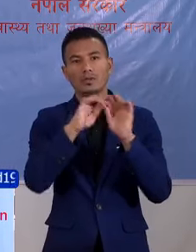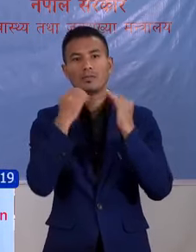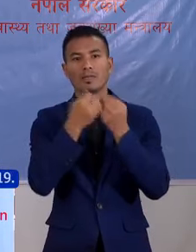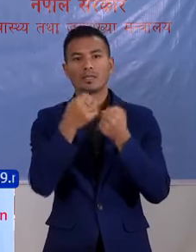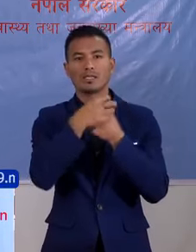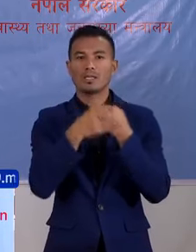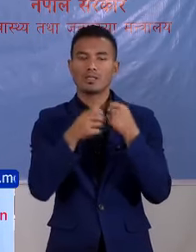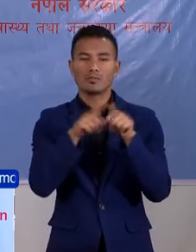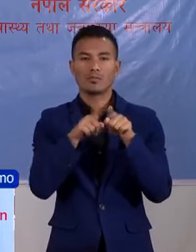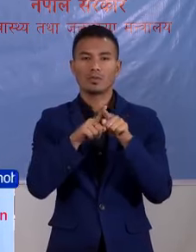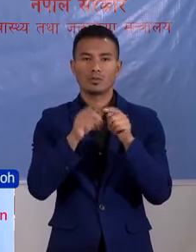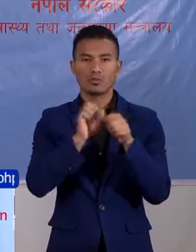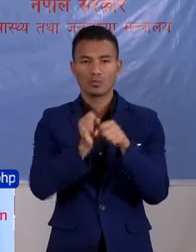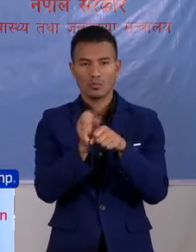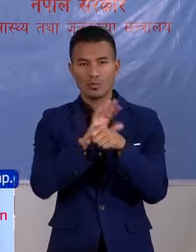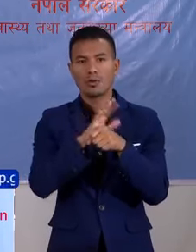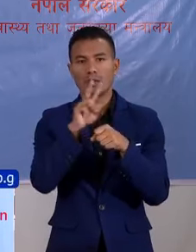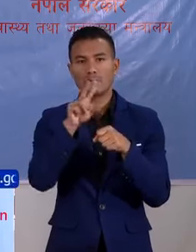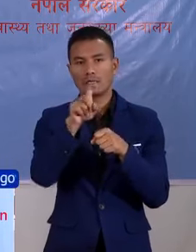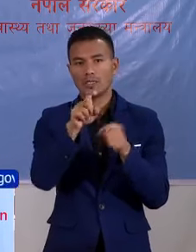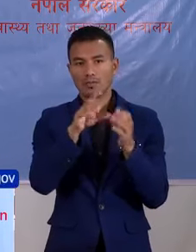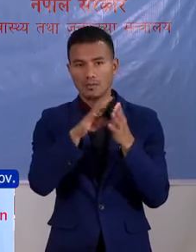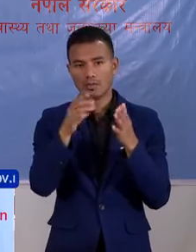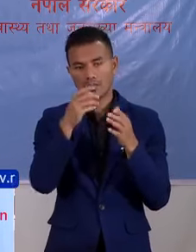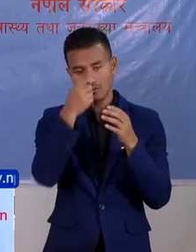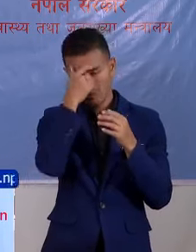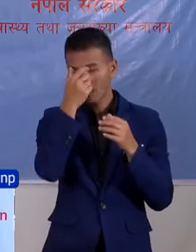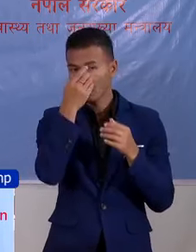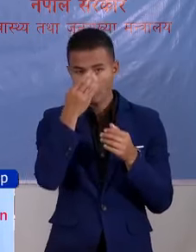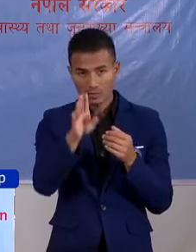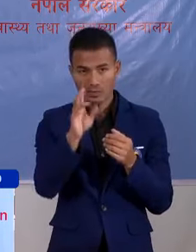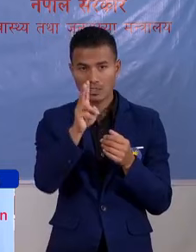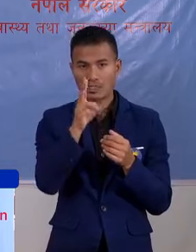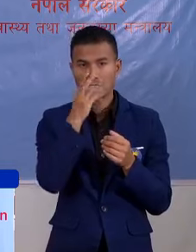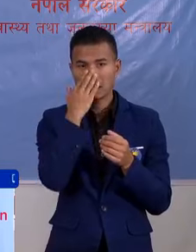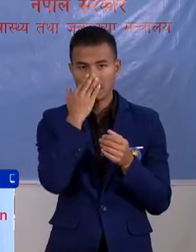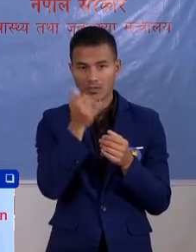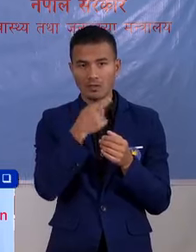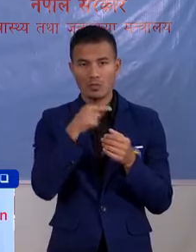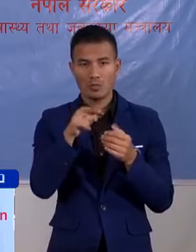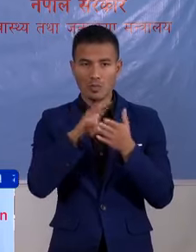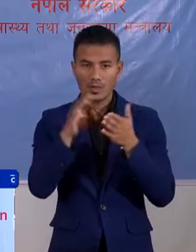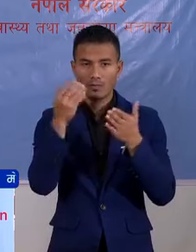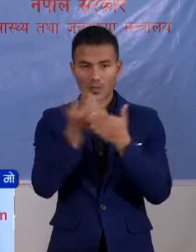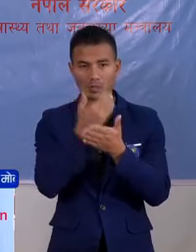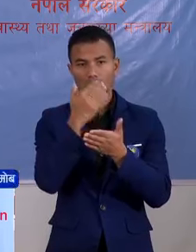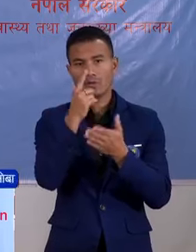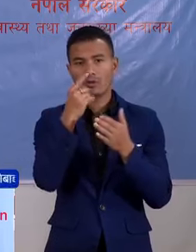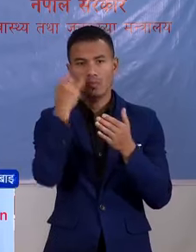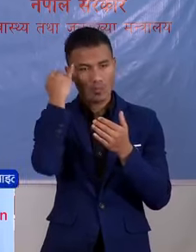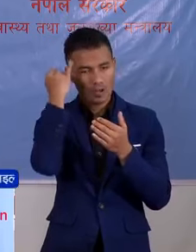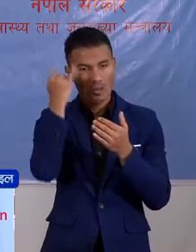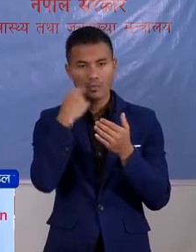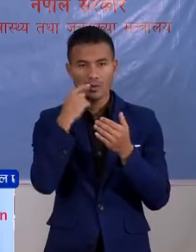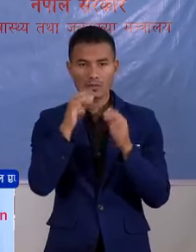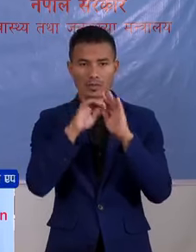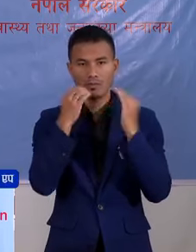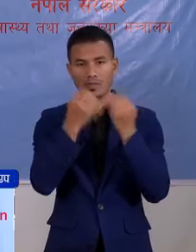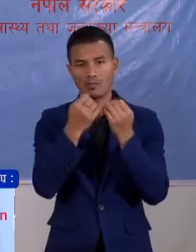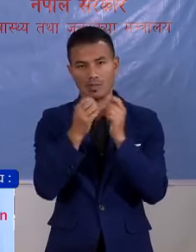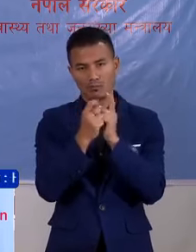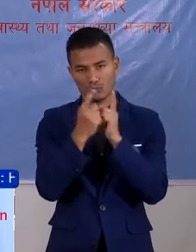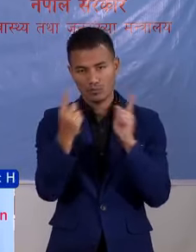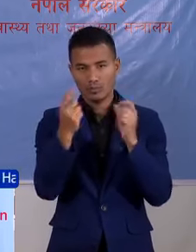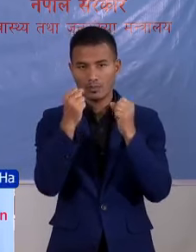समाज देश मालाई यह कोर्णा भाइरस ले चाहिए आतंग मचाऊंचा तेस कारण ले यह कोर्णा भाइरस बाड़ बस्नकोलाई एक मतरी उपाये जुन सोसल डिस्टेंश